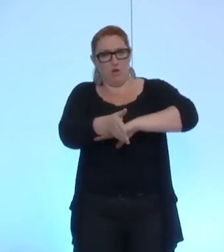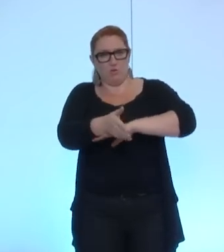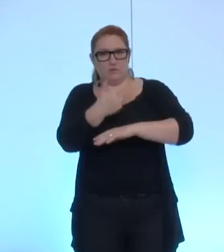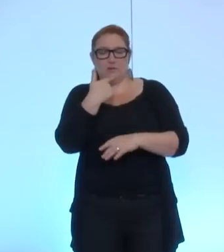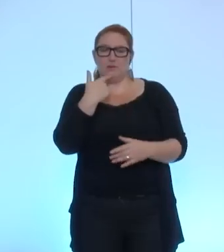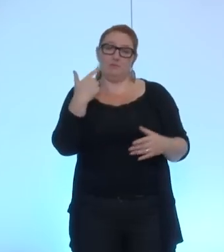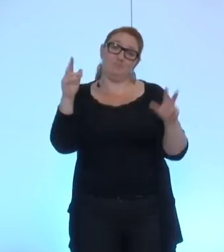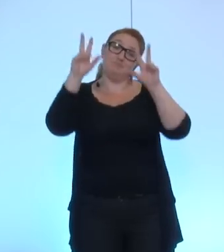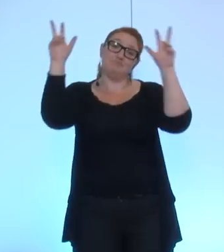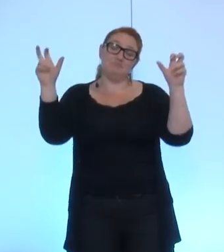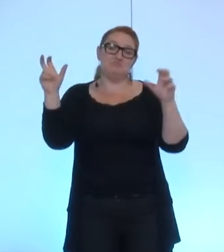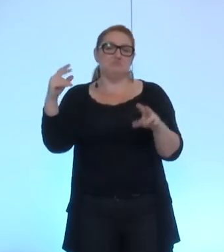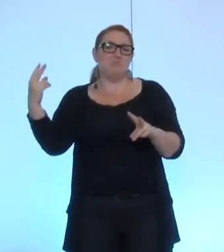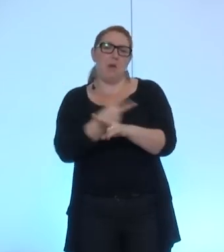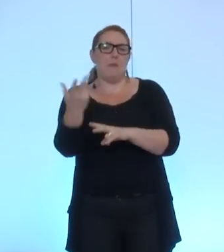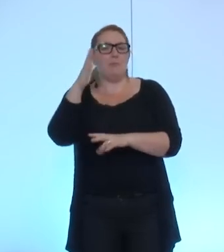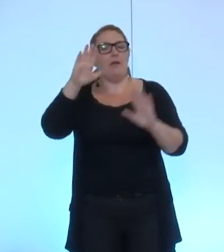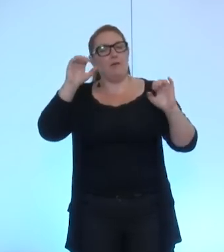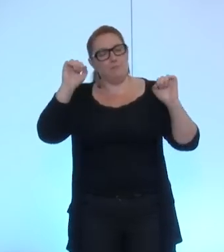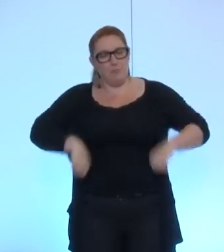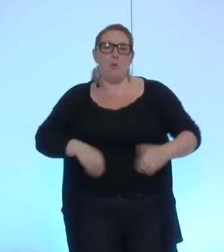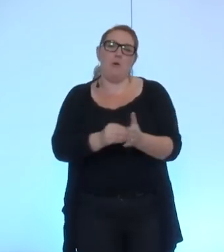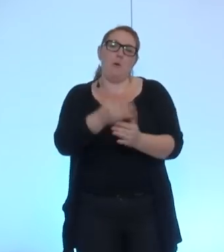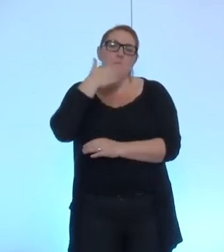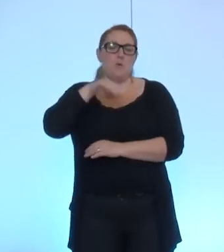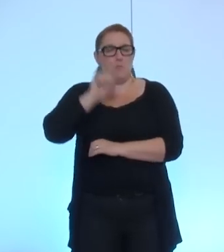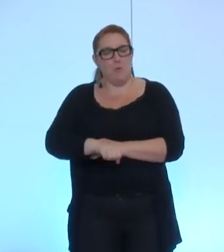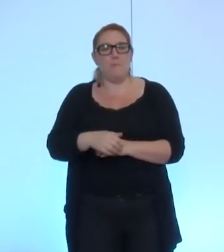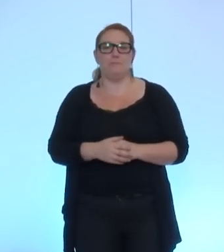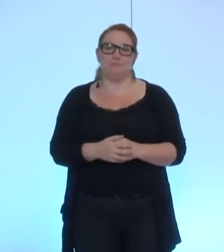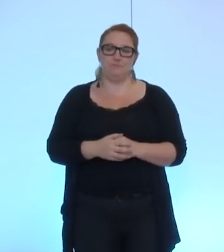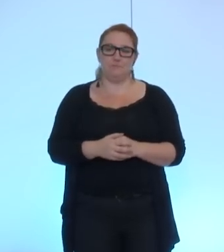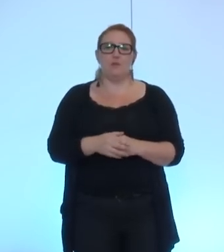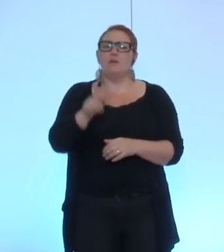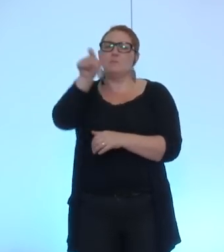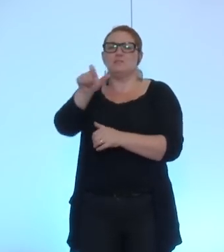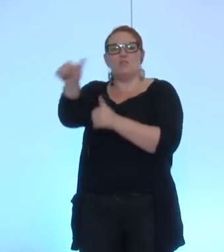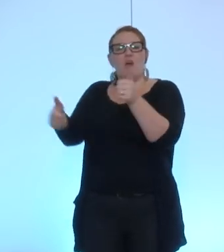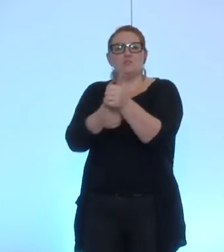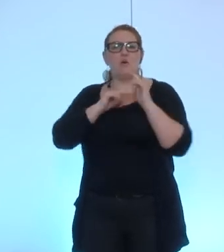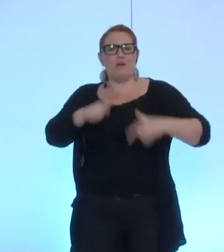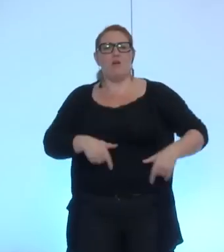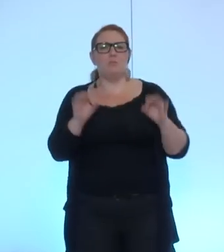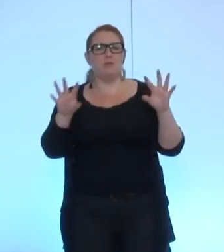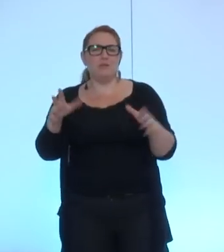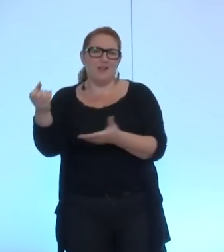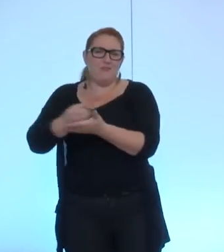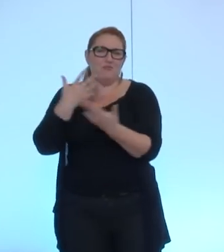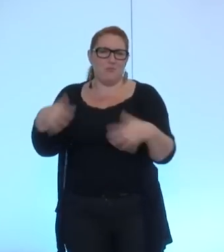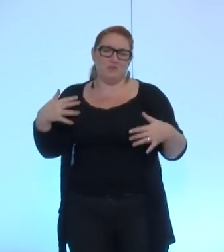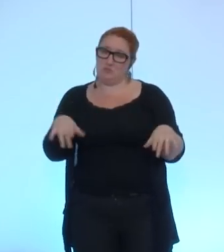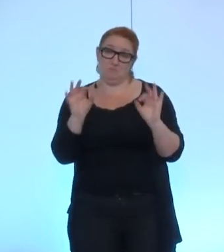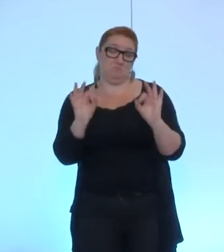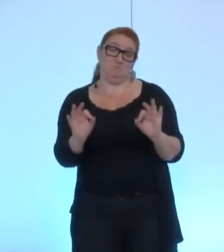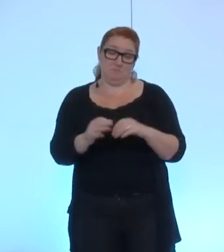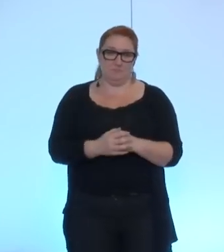peut mieux faire, comme l'avait souligné l'adjoint aux écoles. L'autre priorité nous amène directement à l'ordre du jour de ce